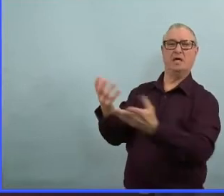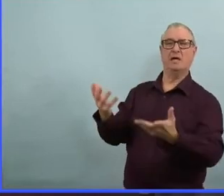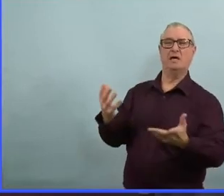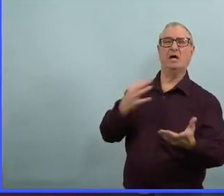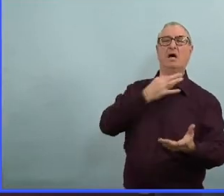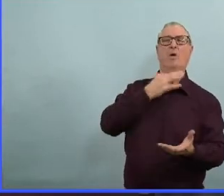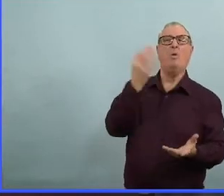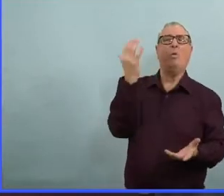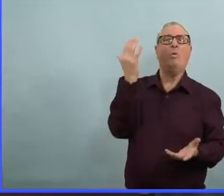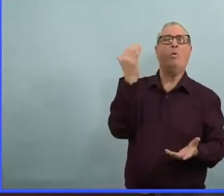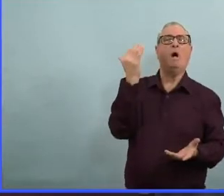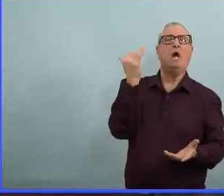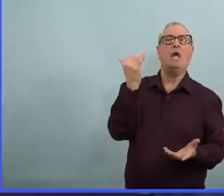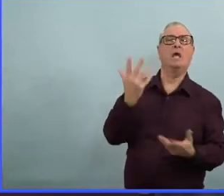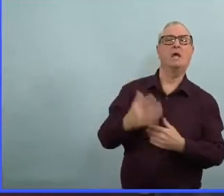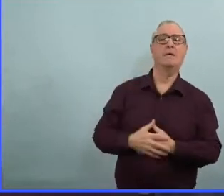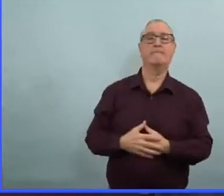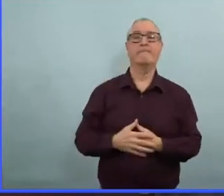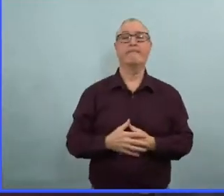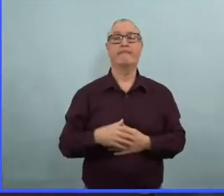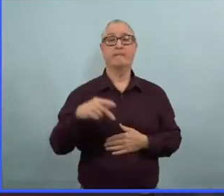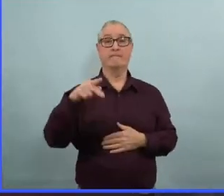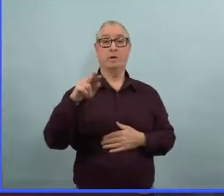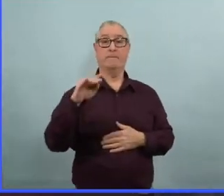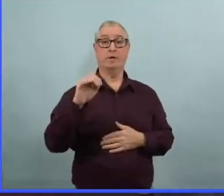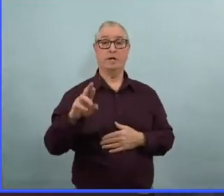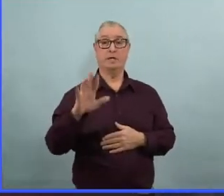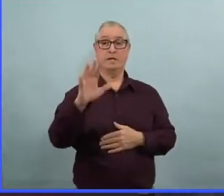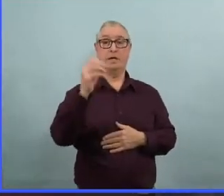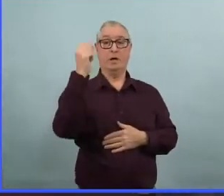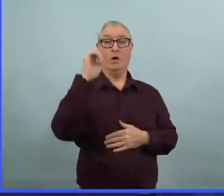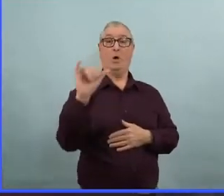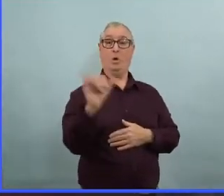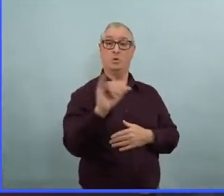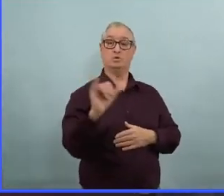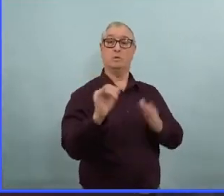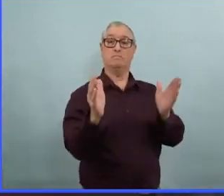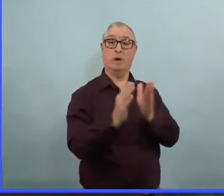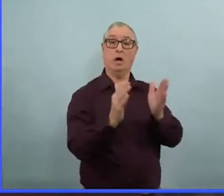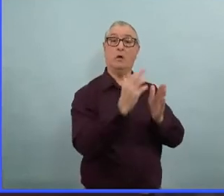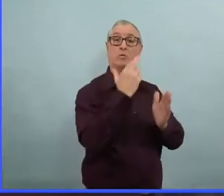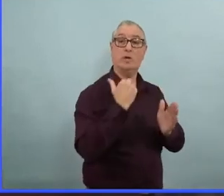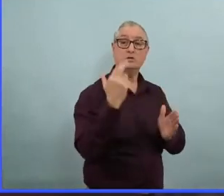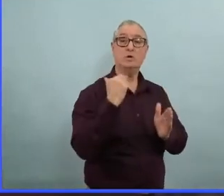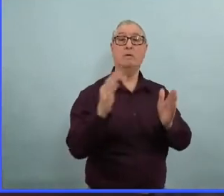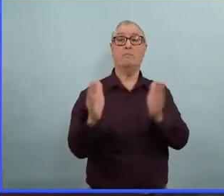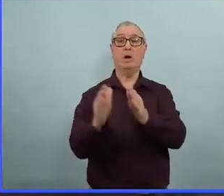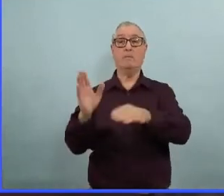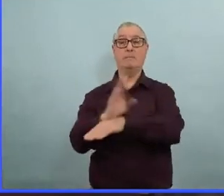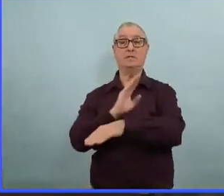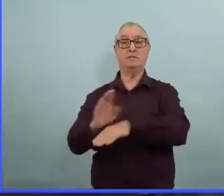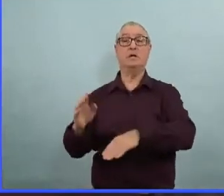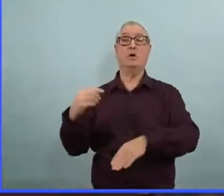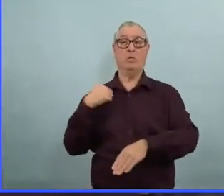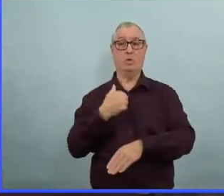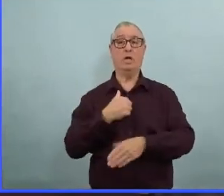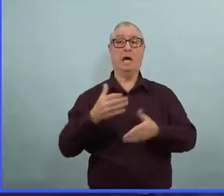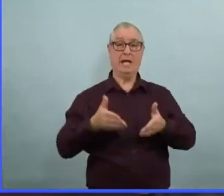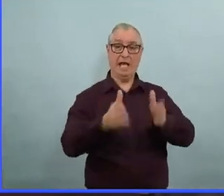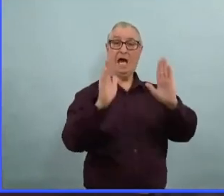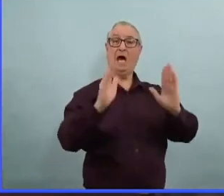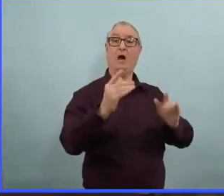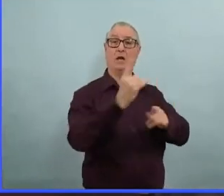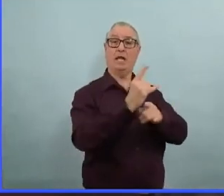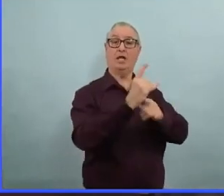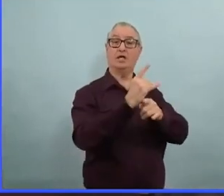jusqu'à minuit maintenant alors c'est certain il y encore des difficultés pour les bars les restaurants c'est pour ça que nous introduisons davantage de soutien pour eux parce que nous